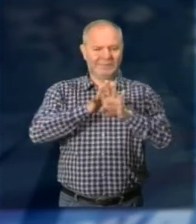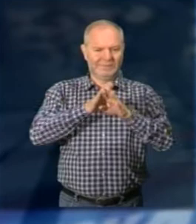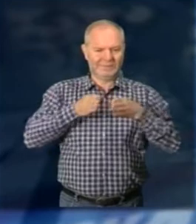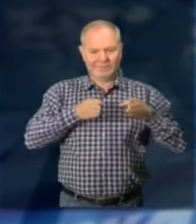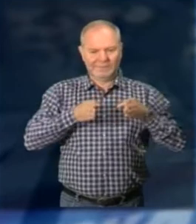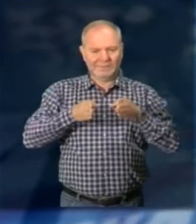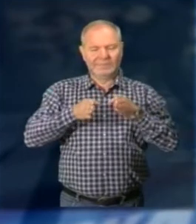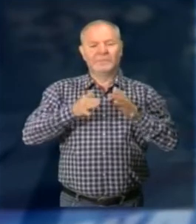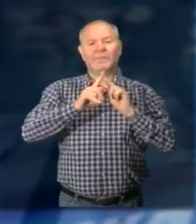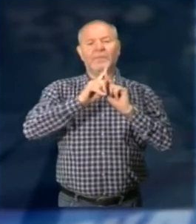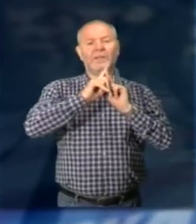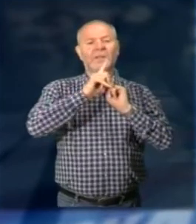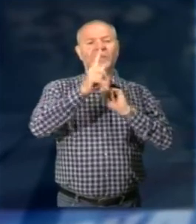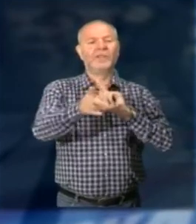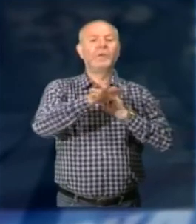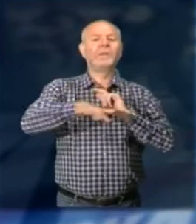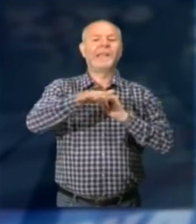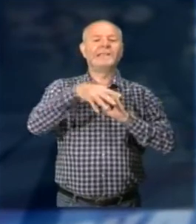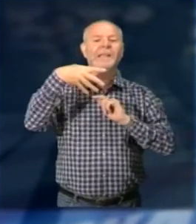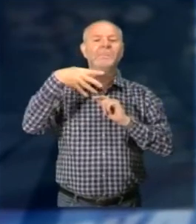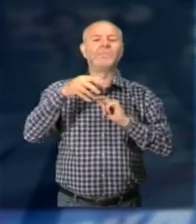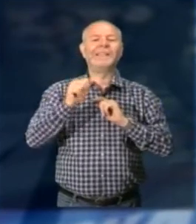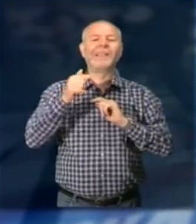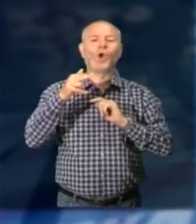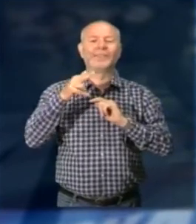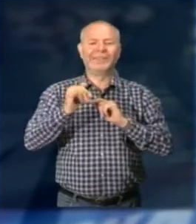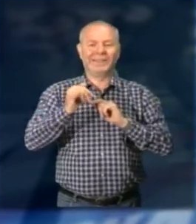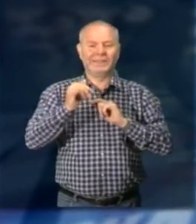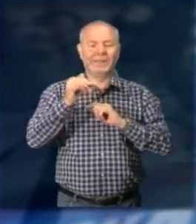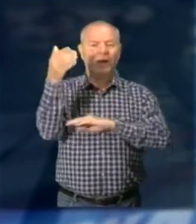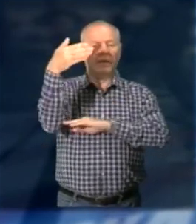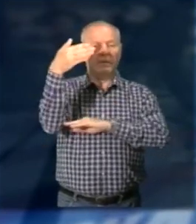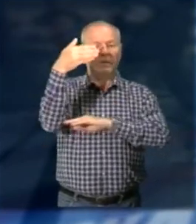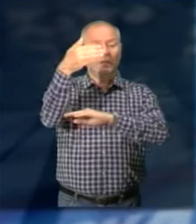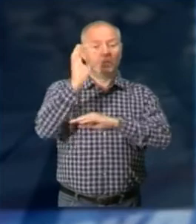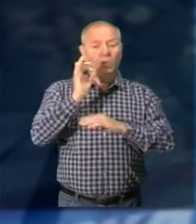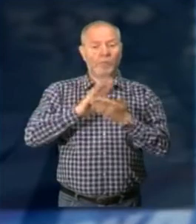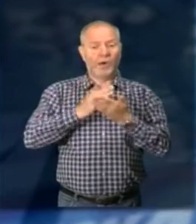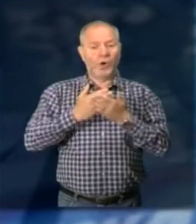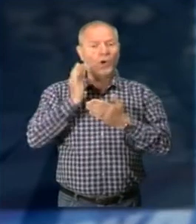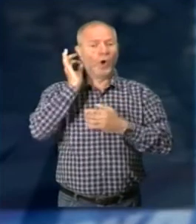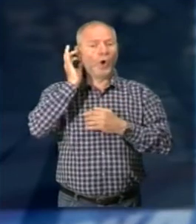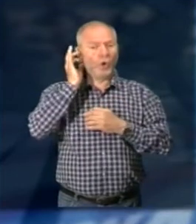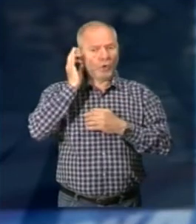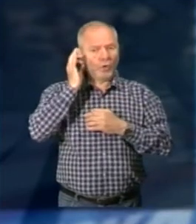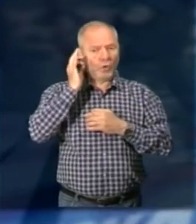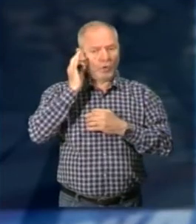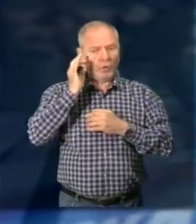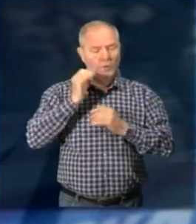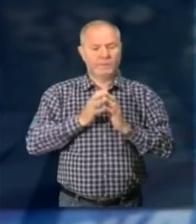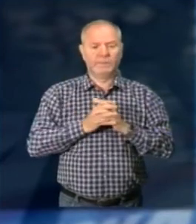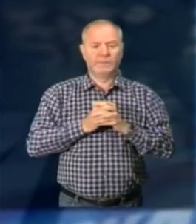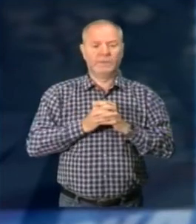Dio e Corso Ferraris aggiungendo in Piazza Matteotti In testa il gonfalone della città medaglia d'oro al valor militare Presso il monumento la